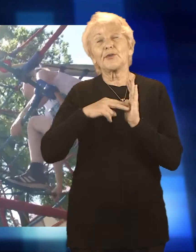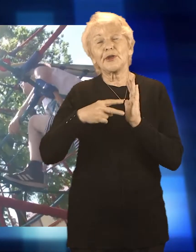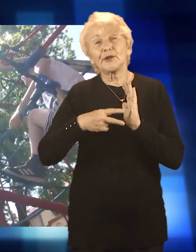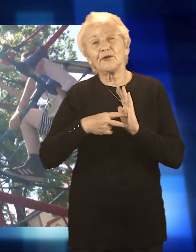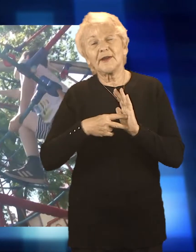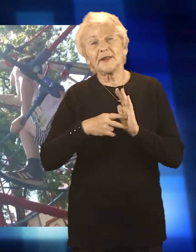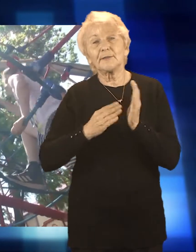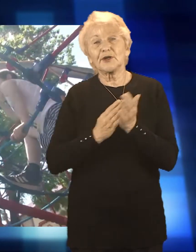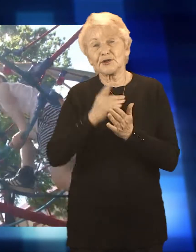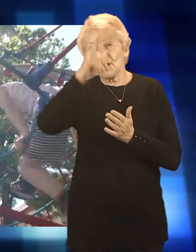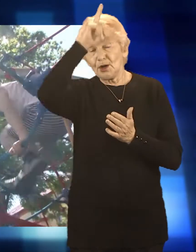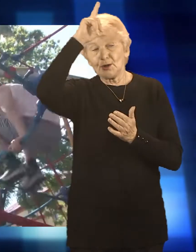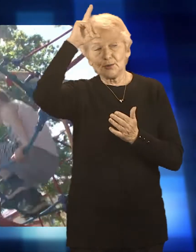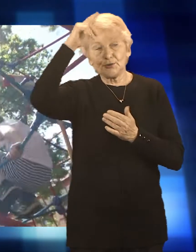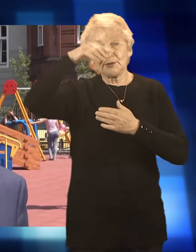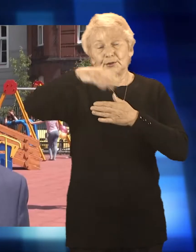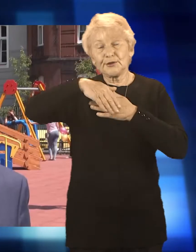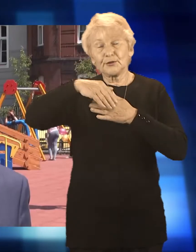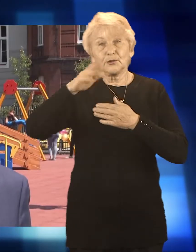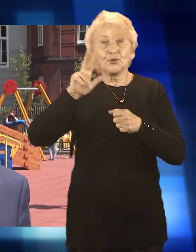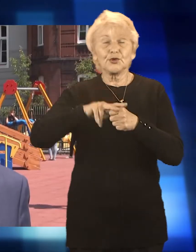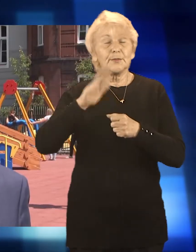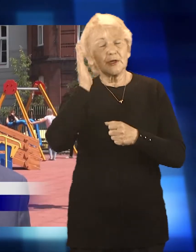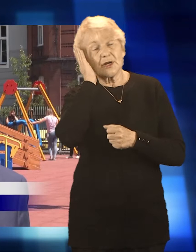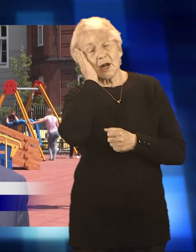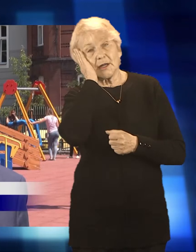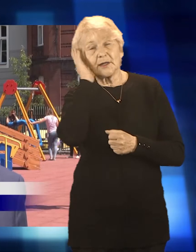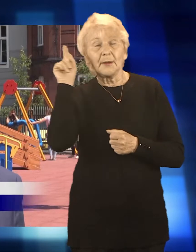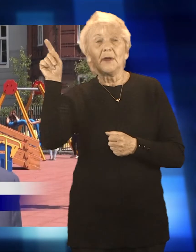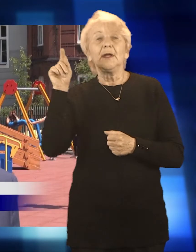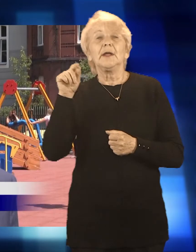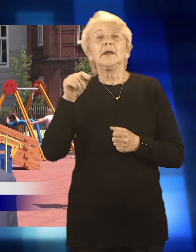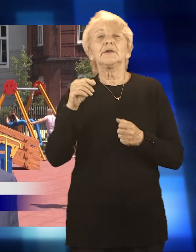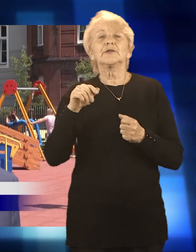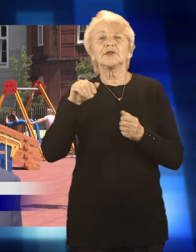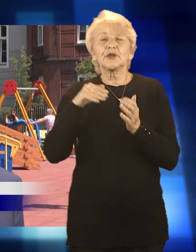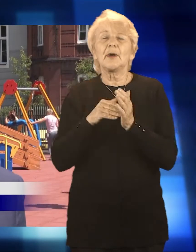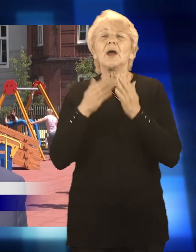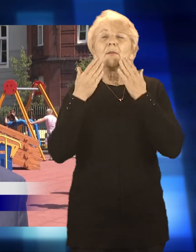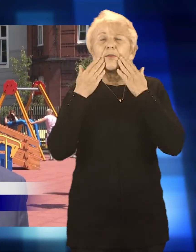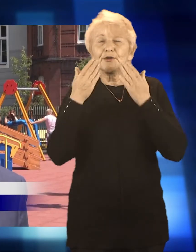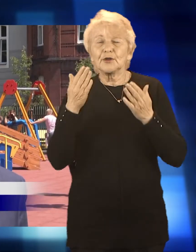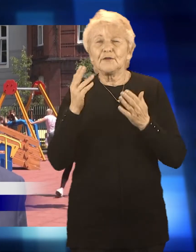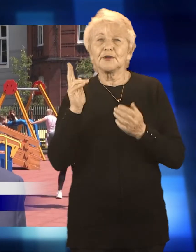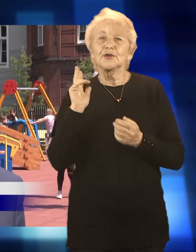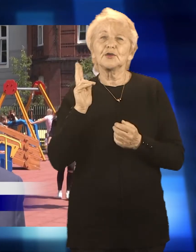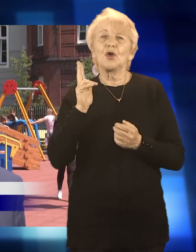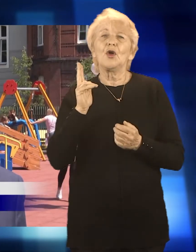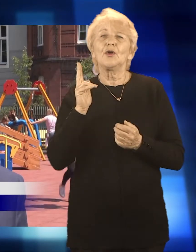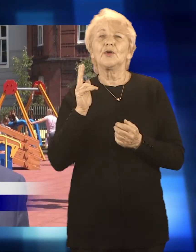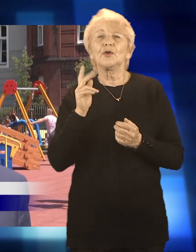pobudzili go do życia. Przede wszystkim należy tu dziękować tym, którzy zainicjowali to.